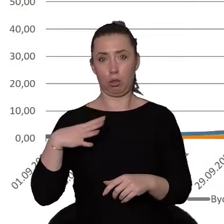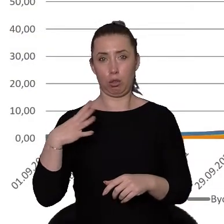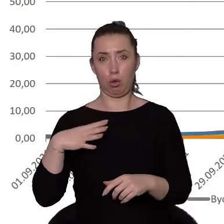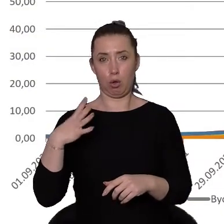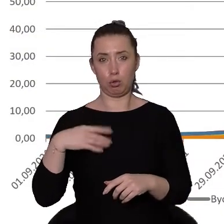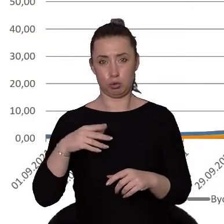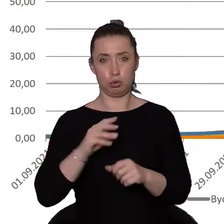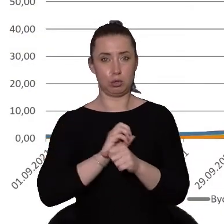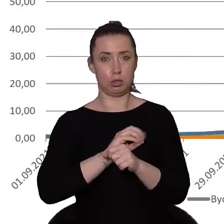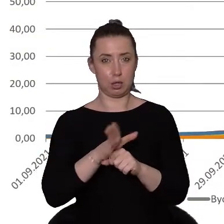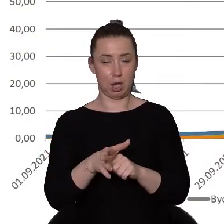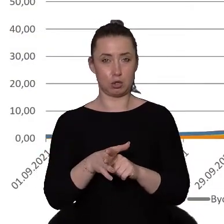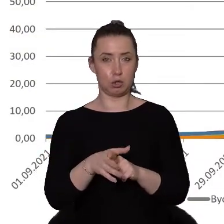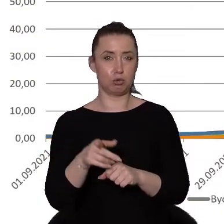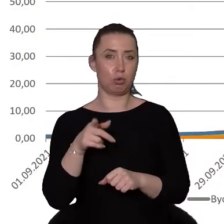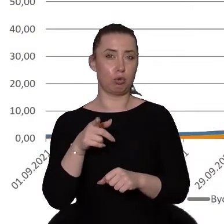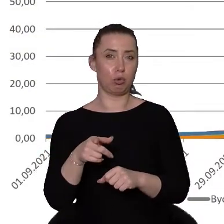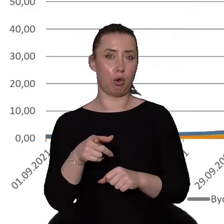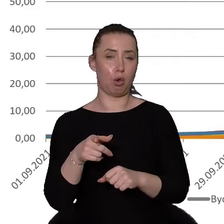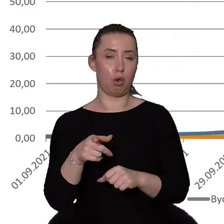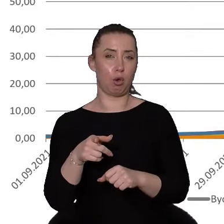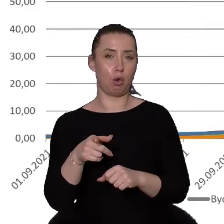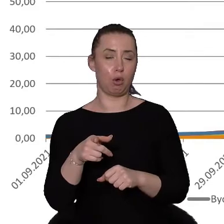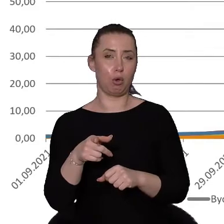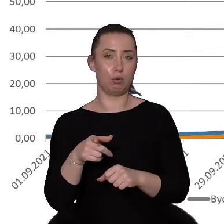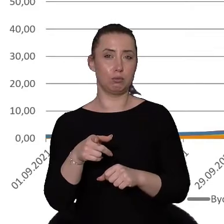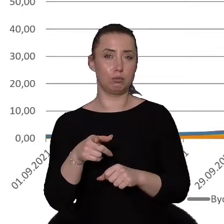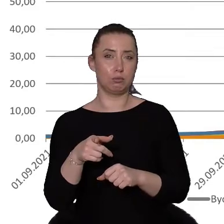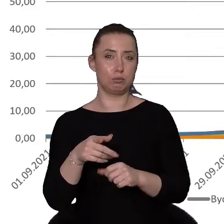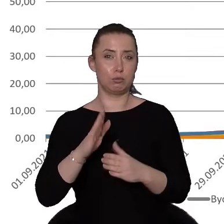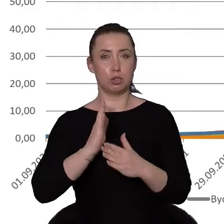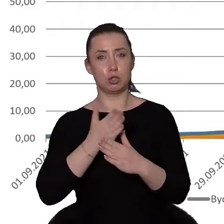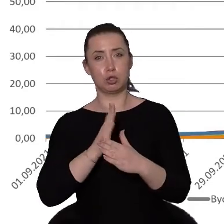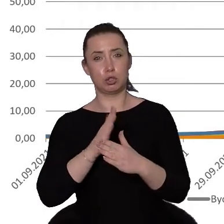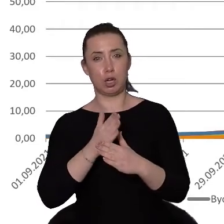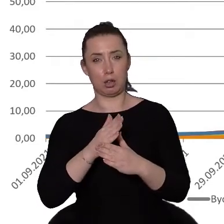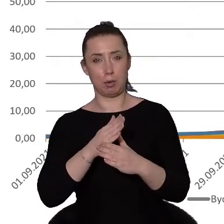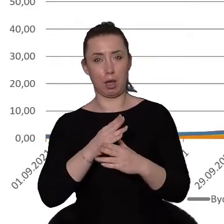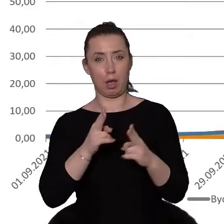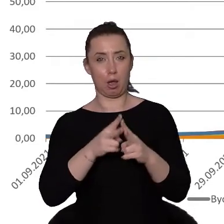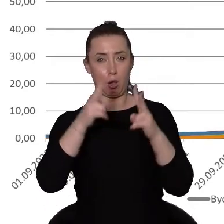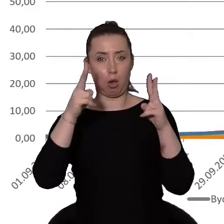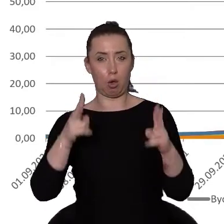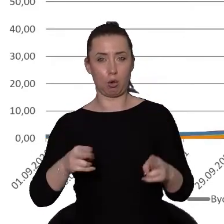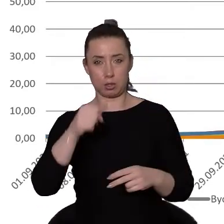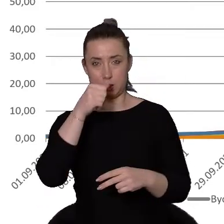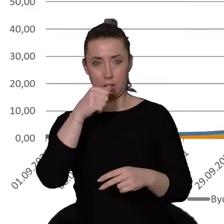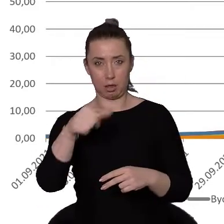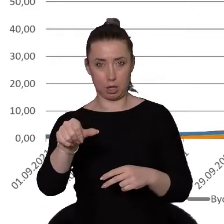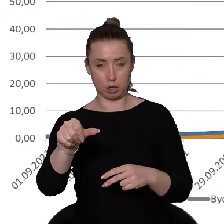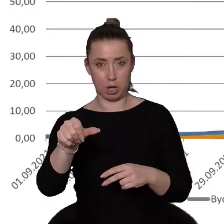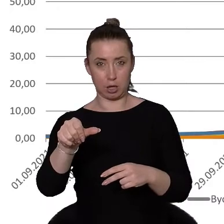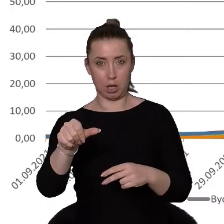zakażeń to wartość odnosząca się do średniej siedmiodniowej liczby zachorowań na 100